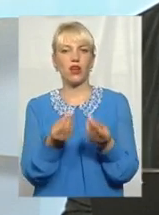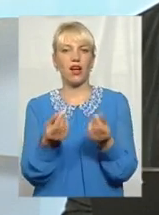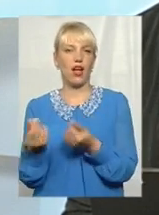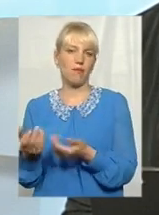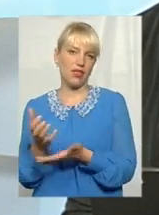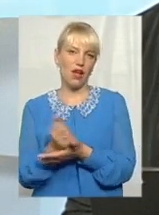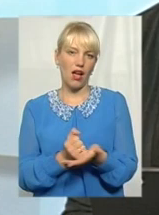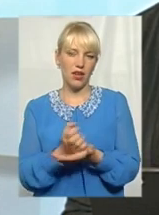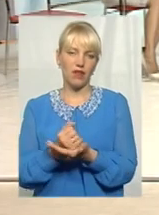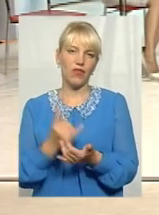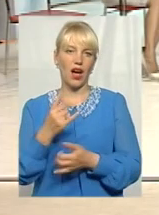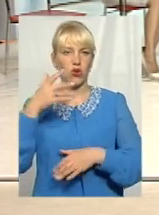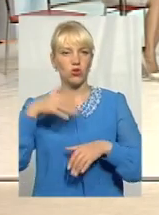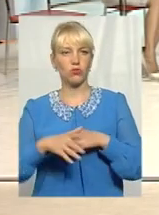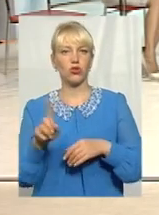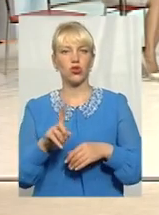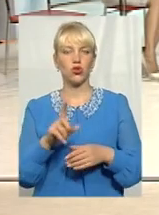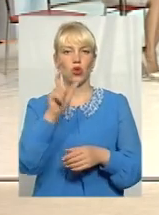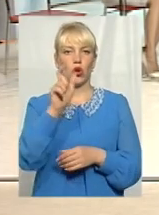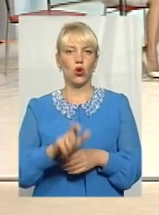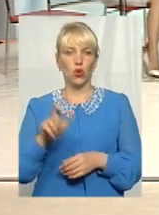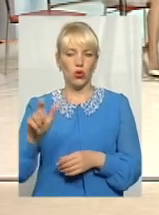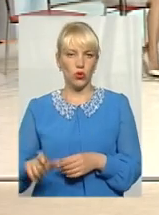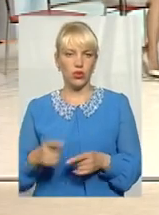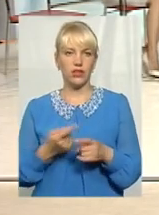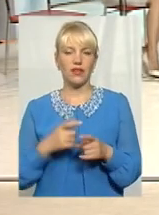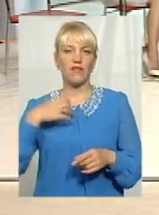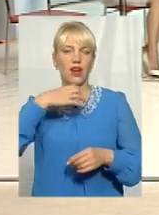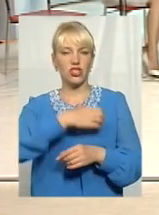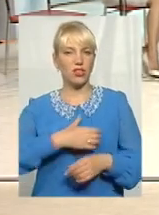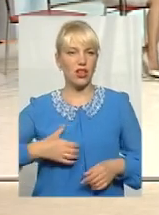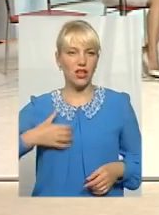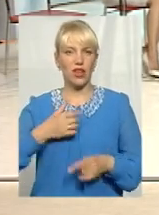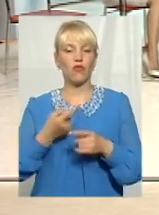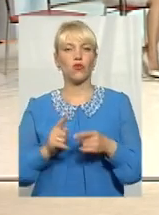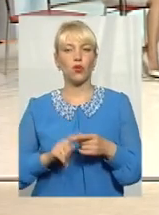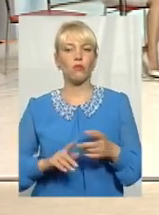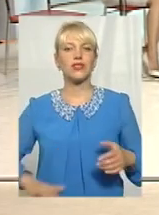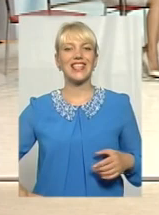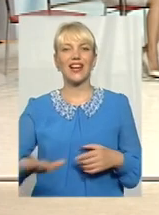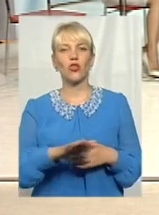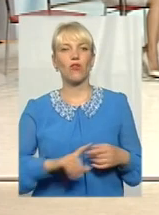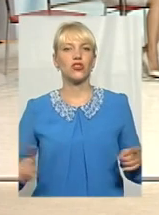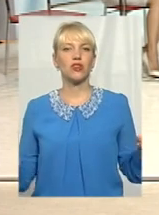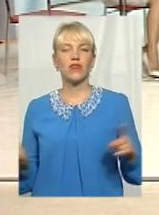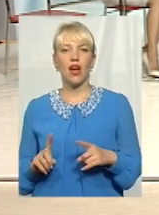а він розуміє, що чинник людський, він є дуже важливий в тому середовищі, в якому йому далі жити і